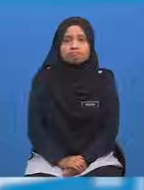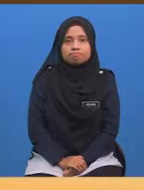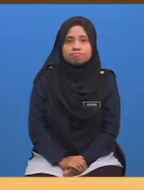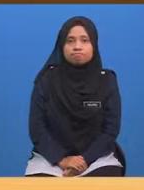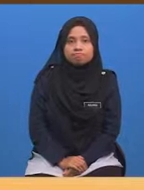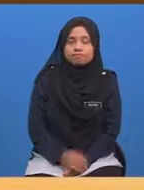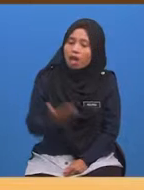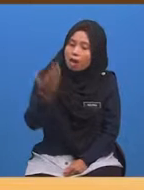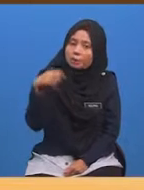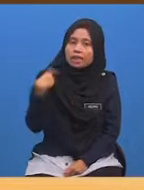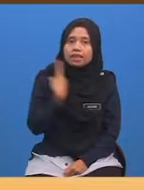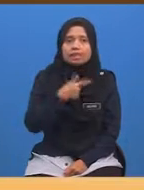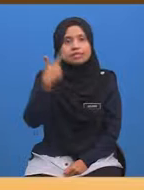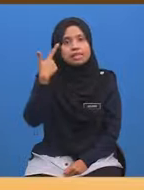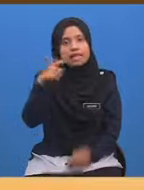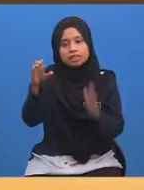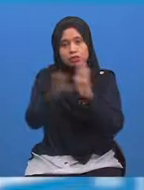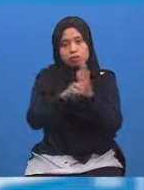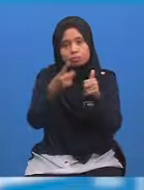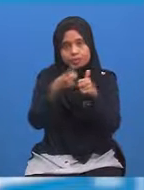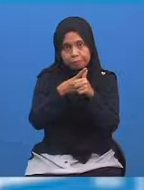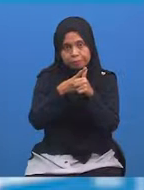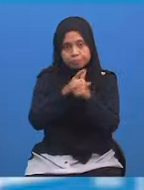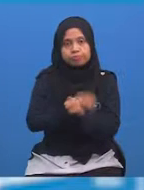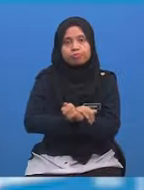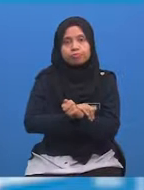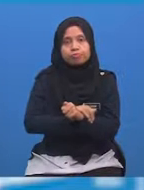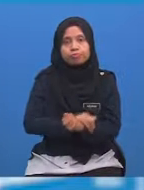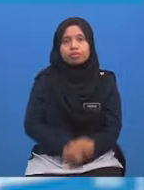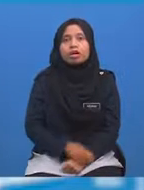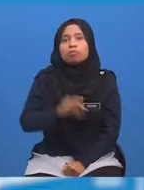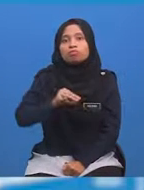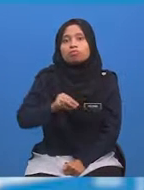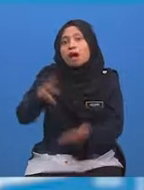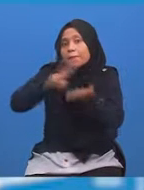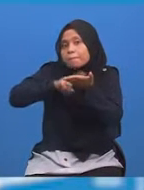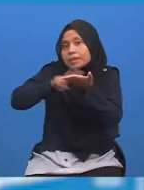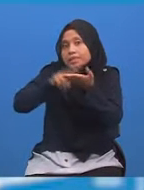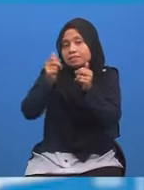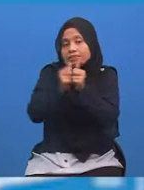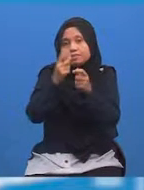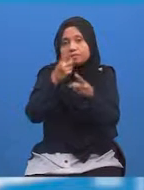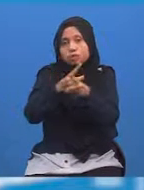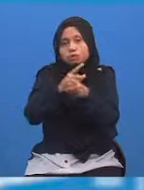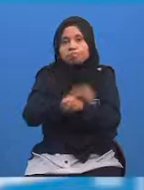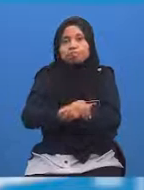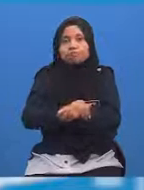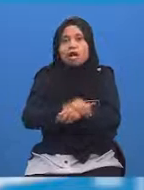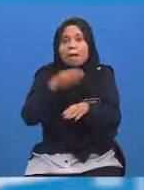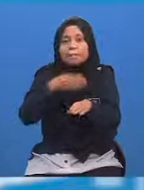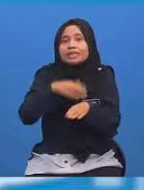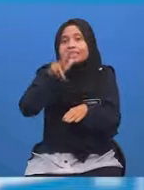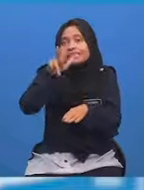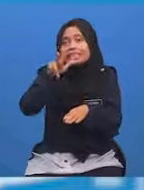Mari kita lihat contoh pertama Murid-murid Sila baca dengan teliti ya Pada